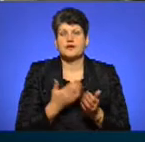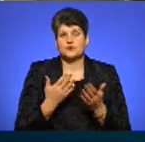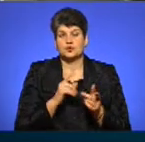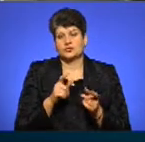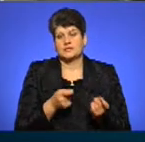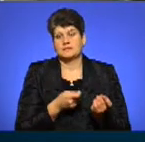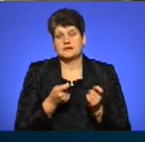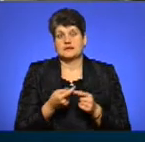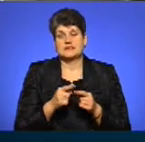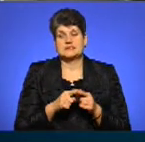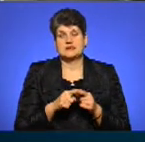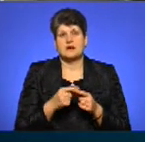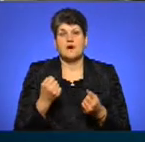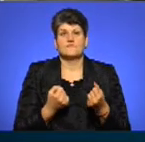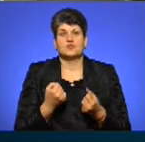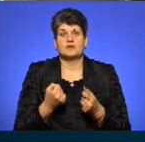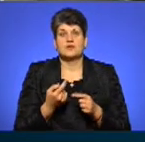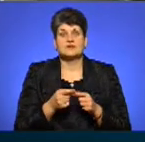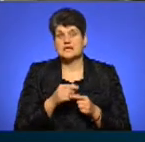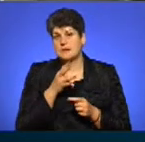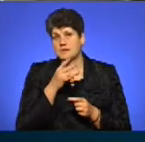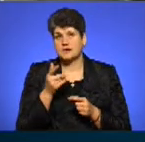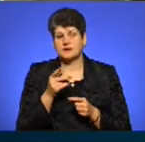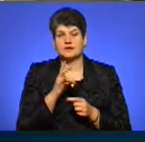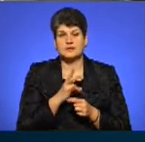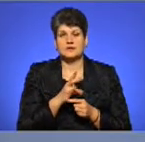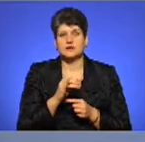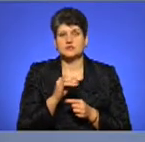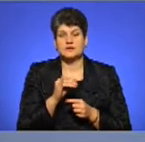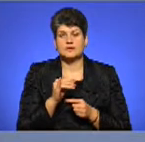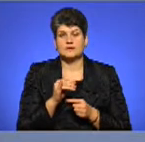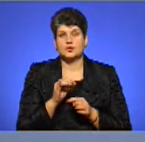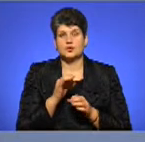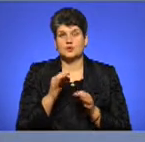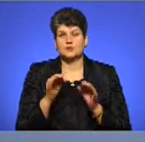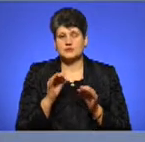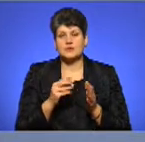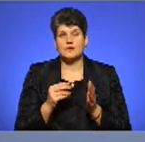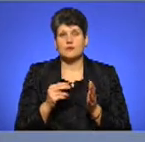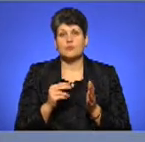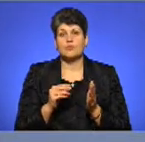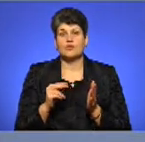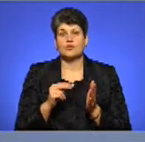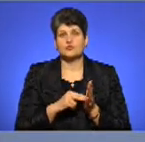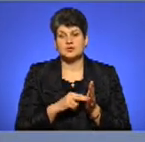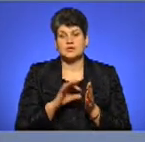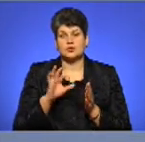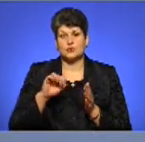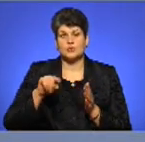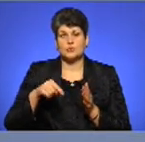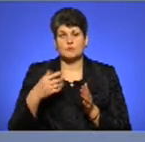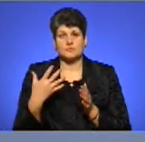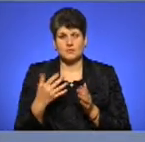ці автомобілі цей період, який Ніна Южаніна озвучила, ще помножити на ставку 0,5, то все-таки тут